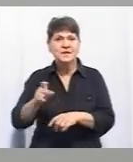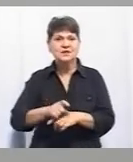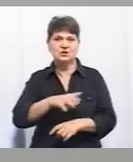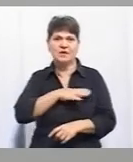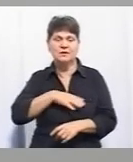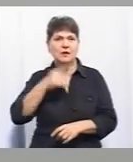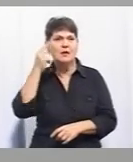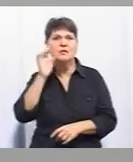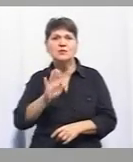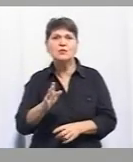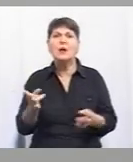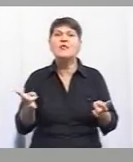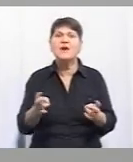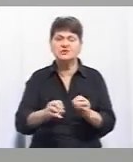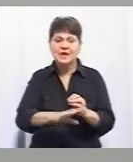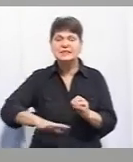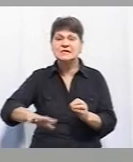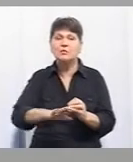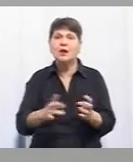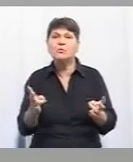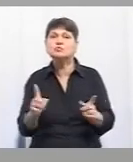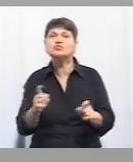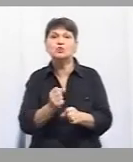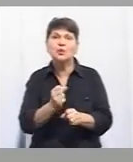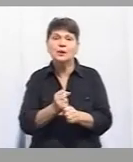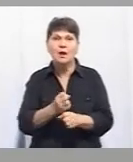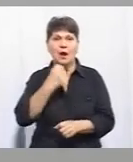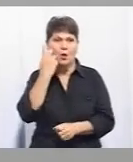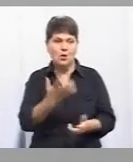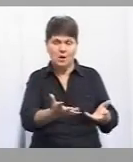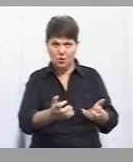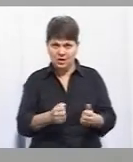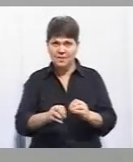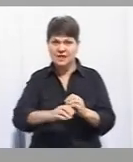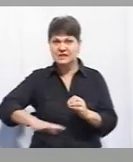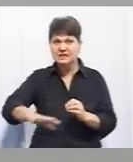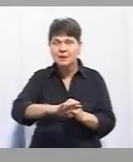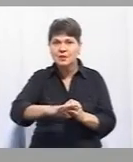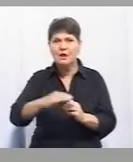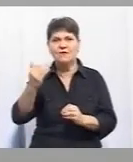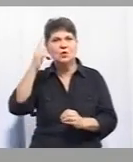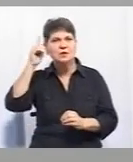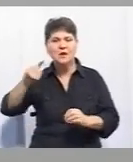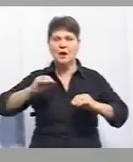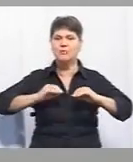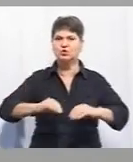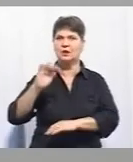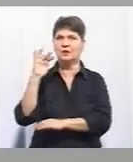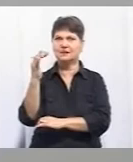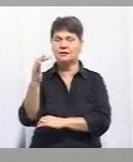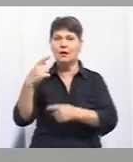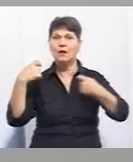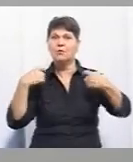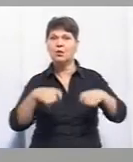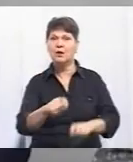не задумується про те, для чого їм ця земля потрібна і що далі з нею робити. І, відповідно, коли вони отримали землю, вони не знають, посадити на ній сад, продати її за